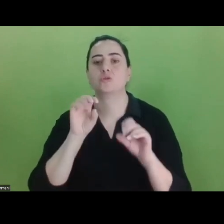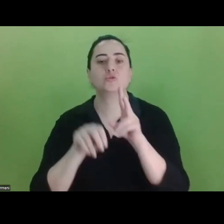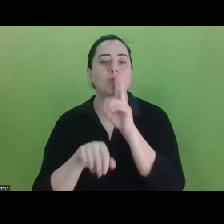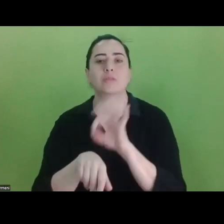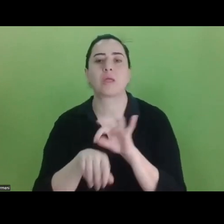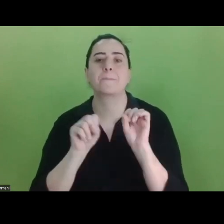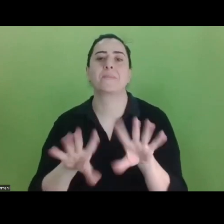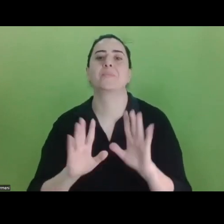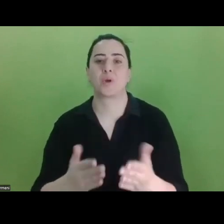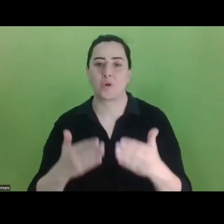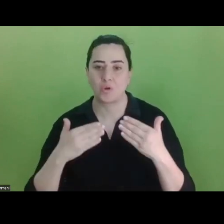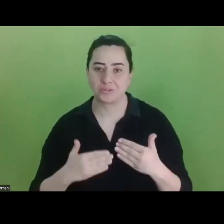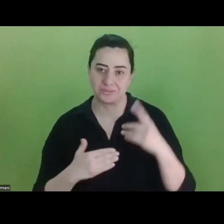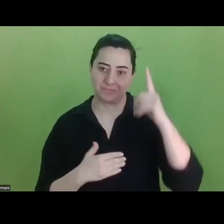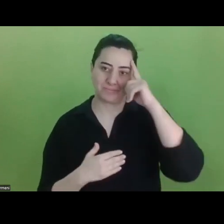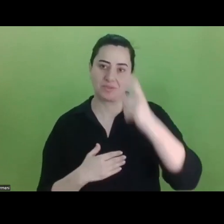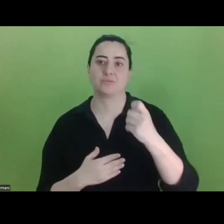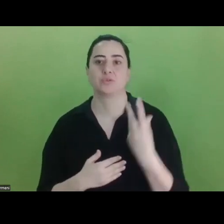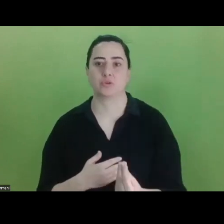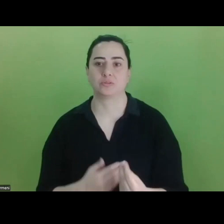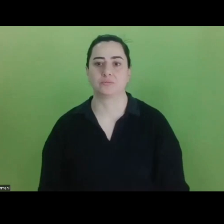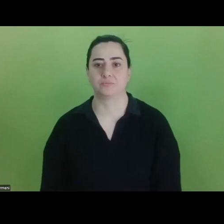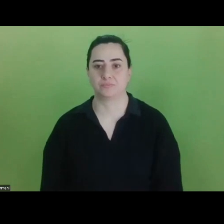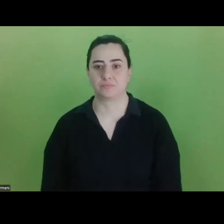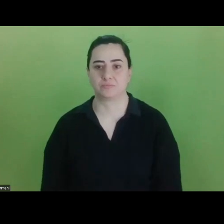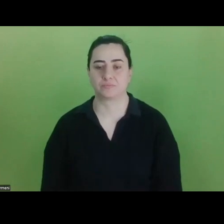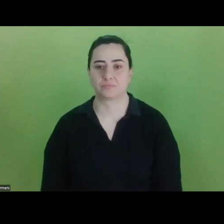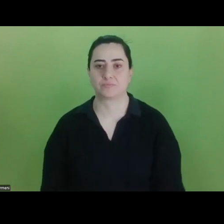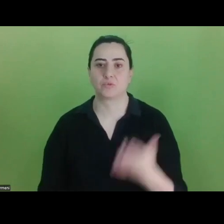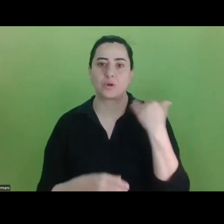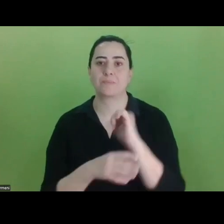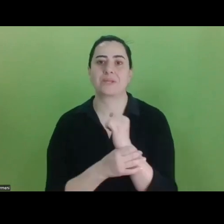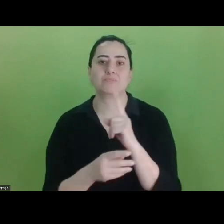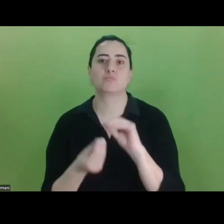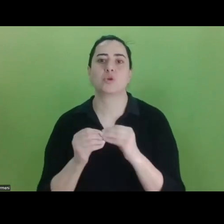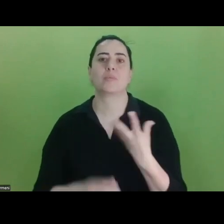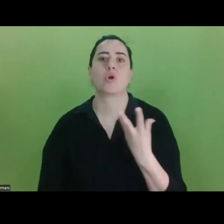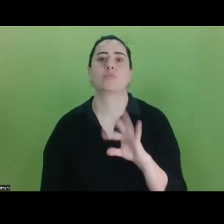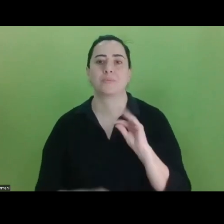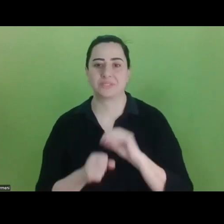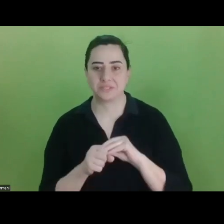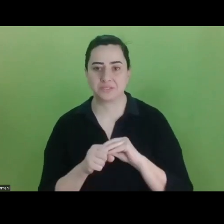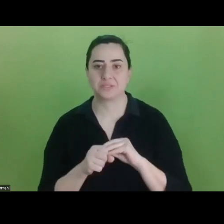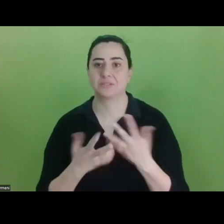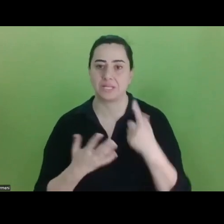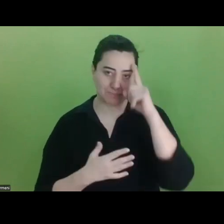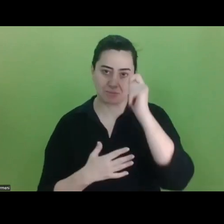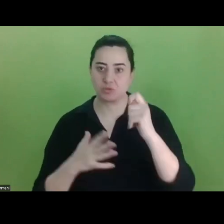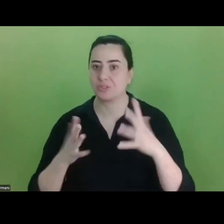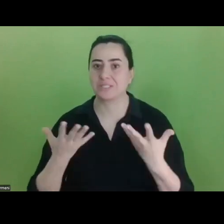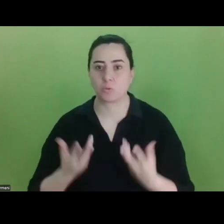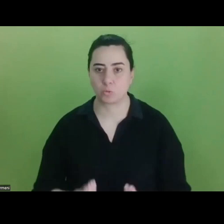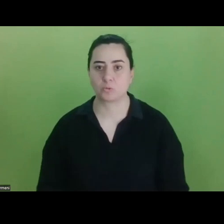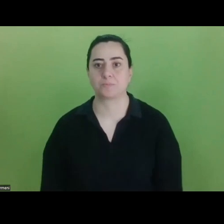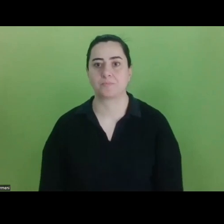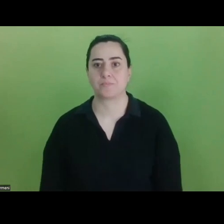öncesinde başvurunuzu iletmenizi tavsiye ederiz ve teknik sıkıntı yaşamamanız için. Peki başvurunuzu nasıl iletebilirsiniz bu